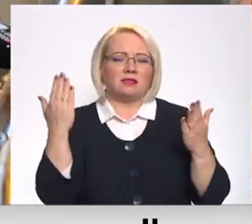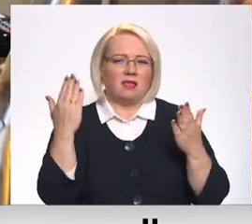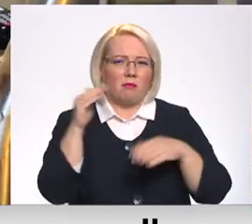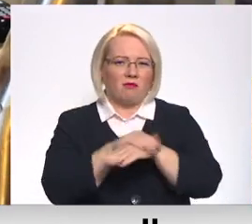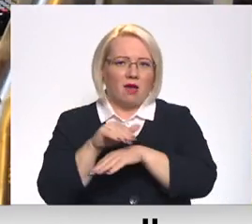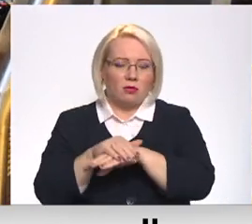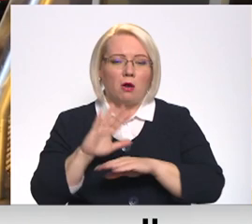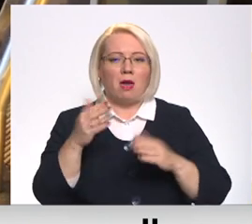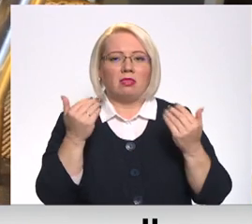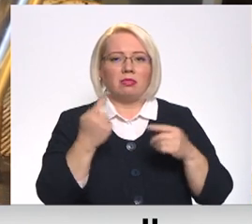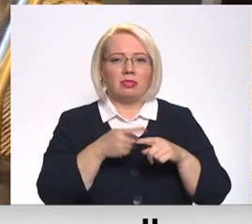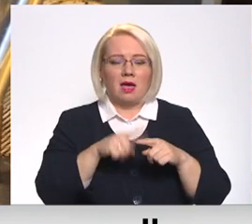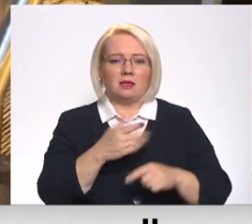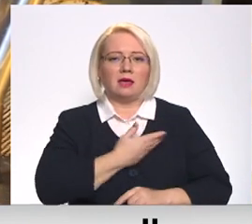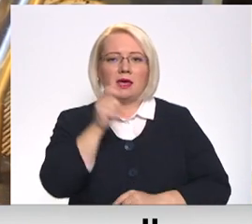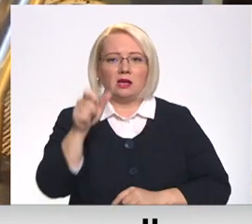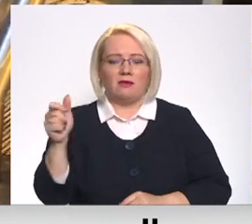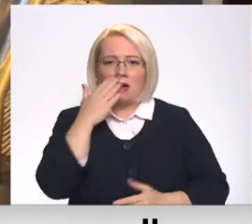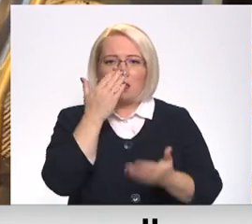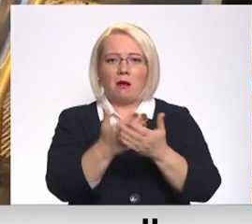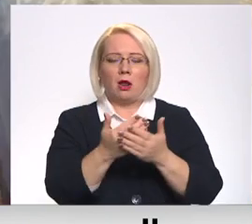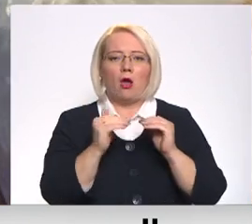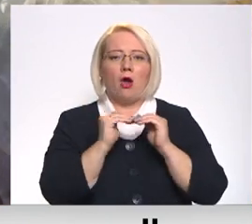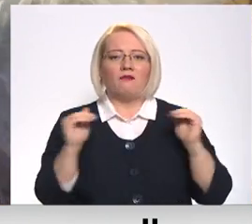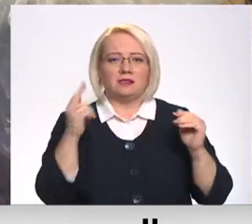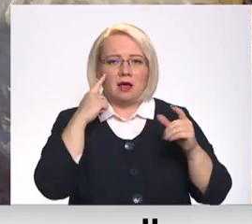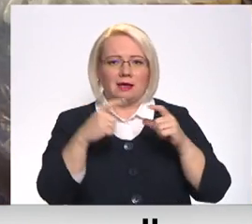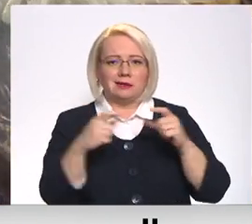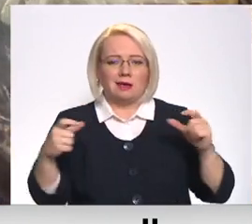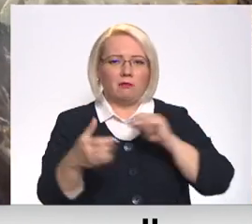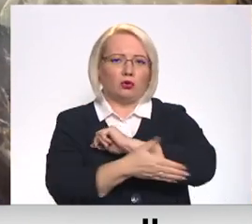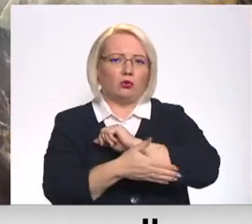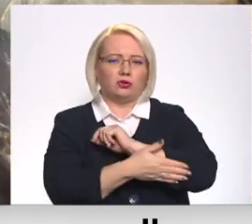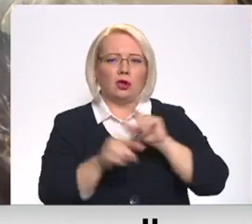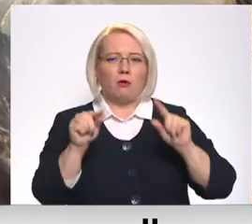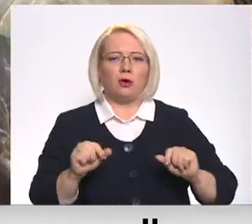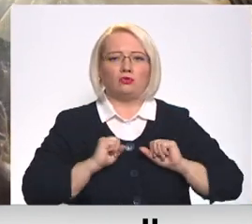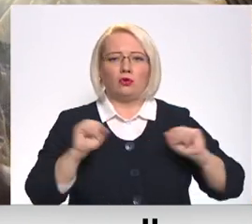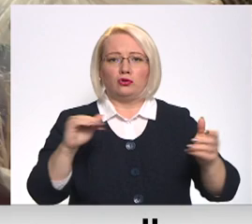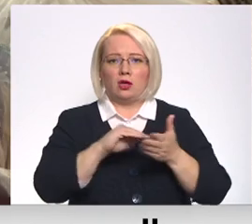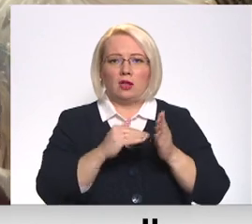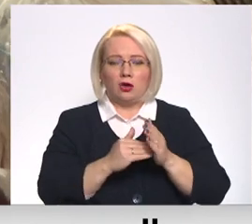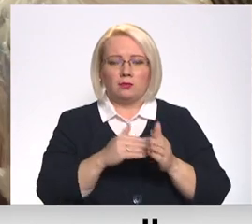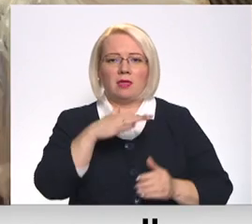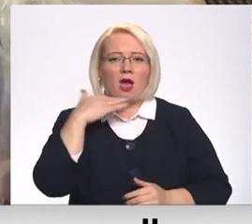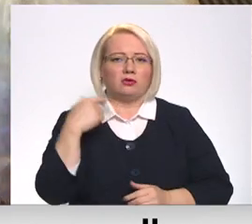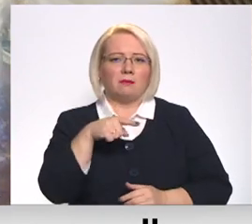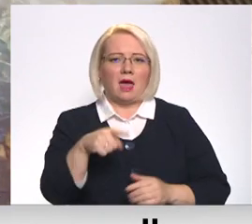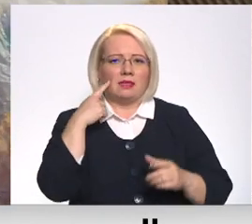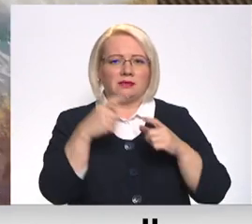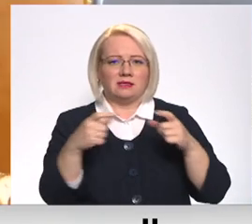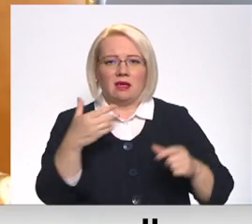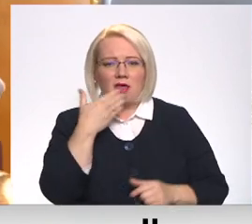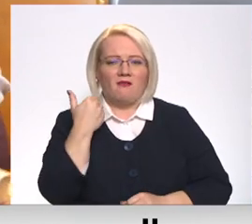turklāt tad, iedzīvotājiem būtu jāuzrāda oficiālas izziņas par trūcīgā un masturīgā statusu. Daudziem to nebūtu, vai būtu